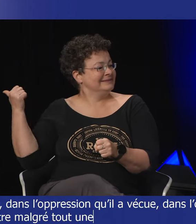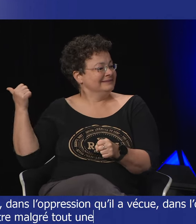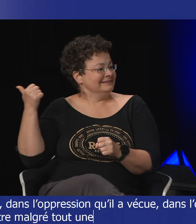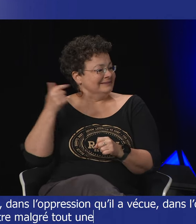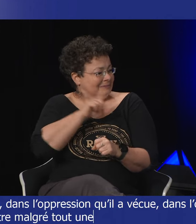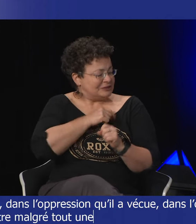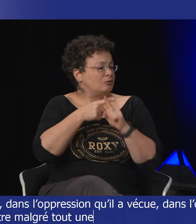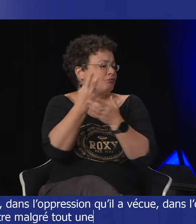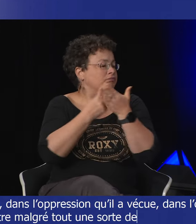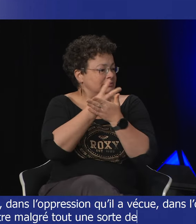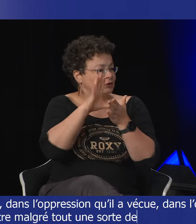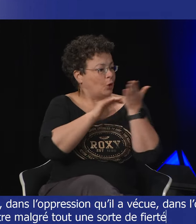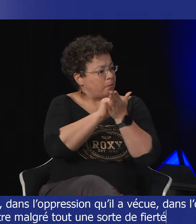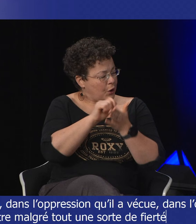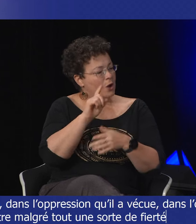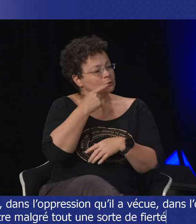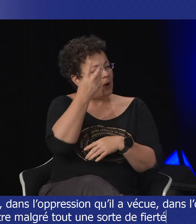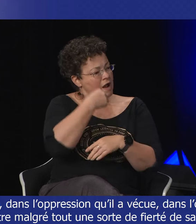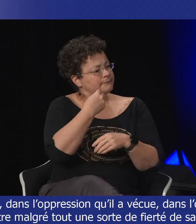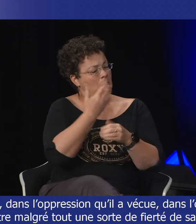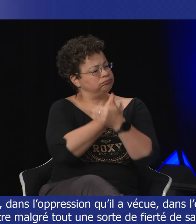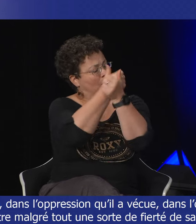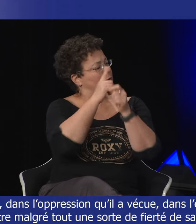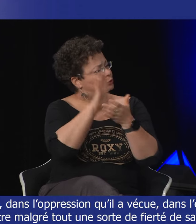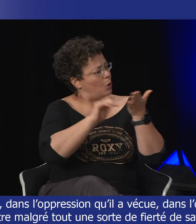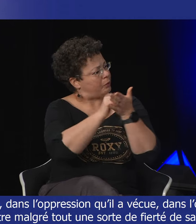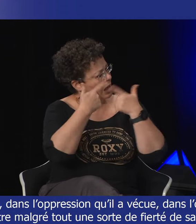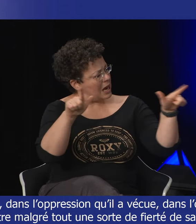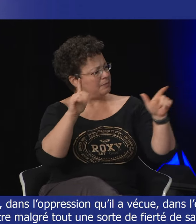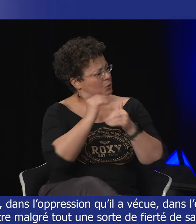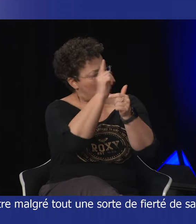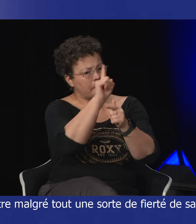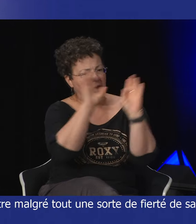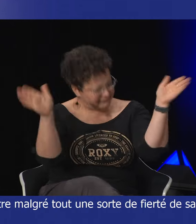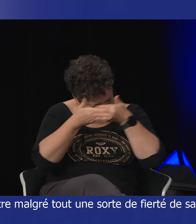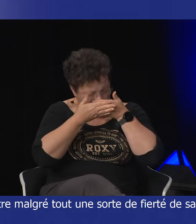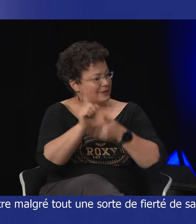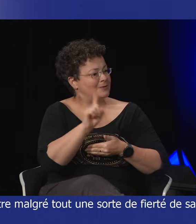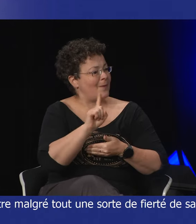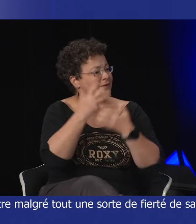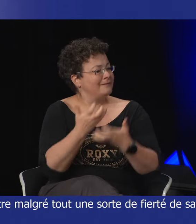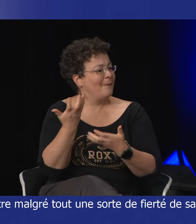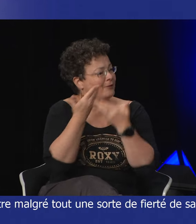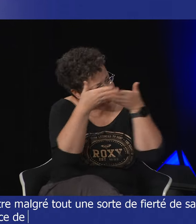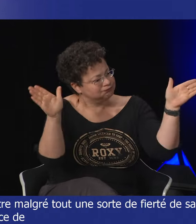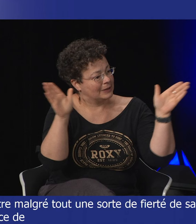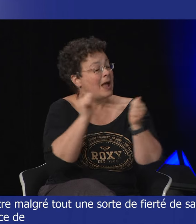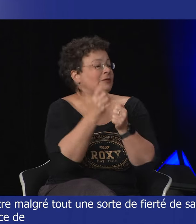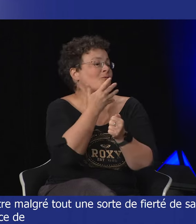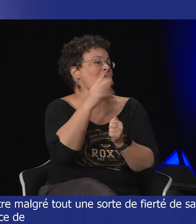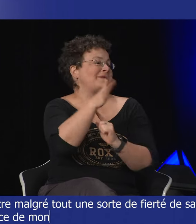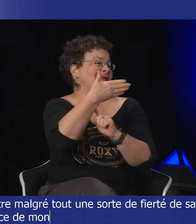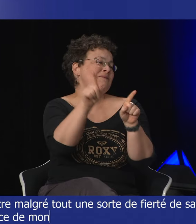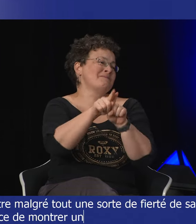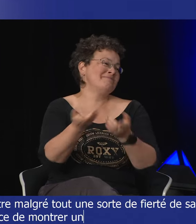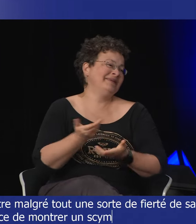surdicécité voilà donc c'est aussi un petit peu ça c'est une espèce de montrer un symbole d'émancipation alors